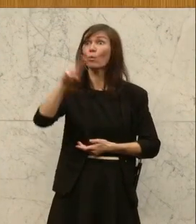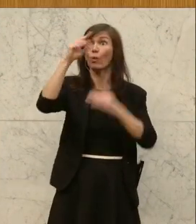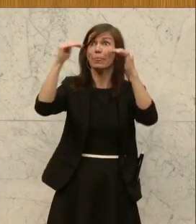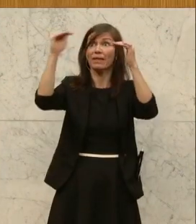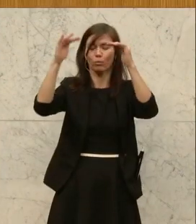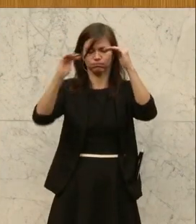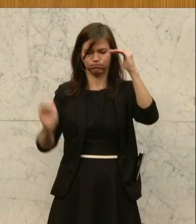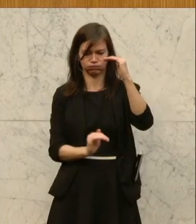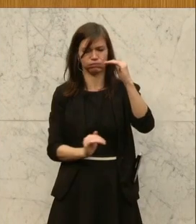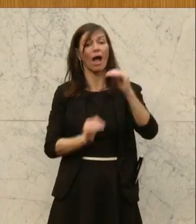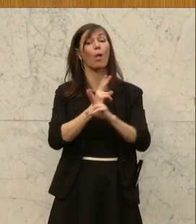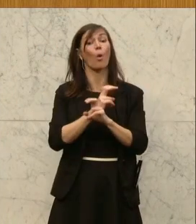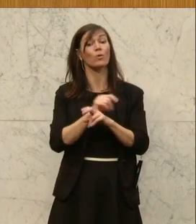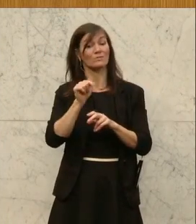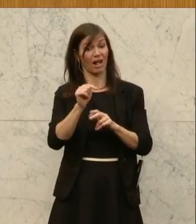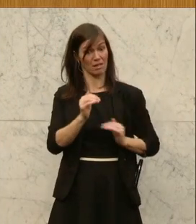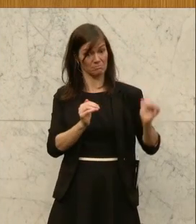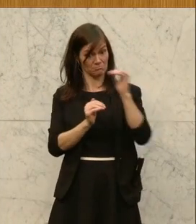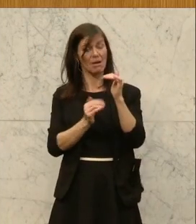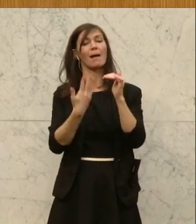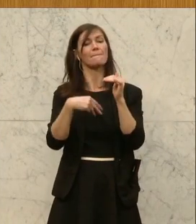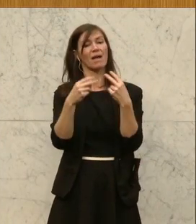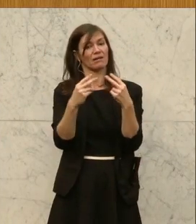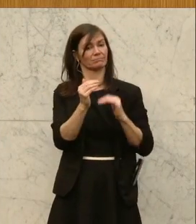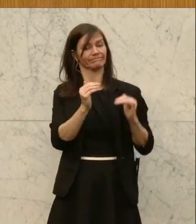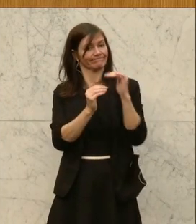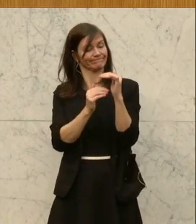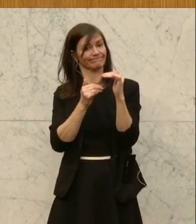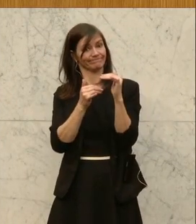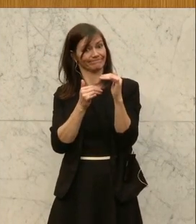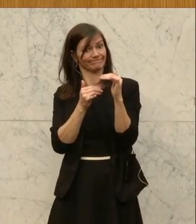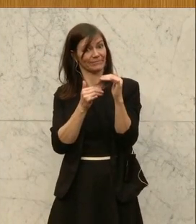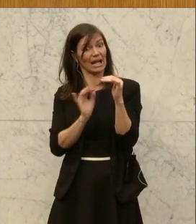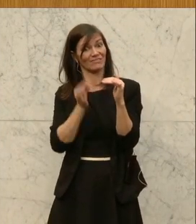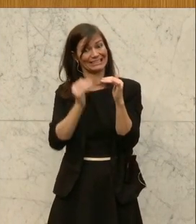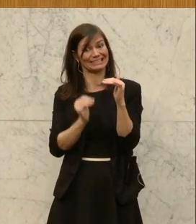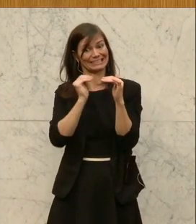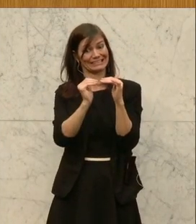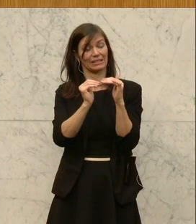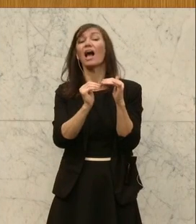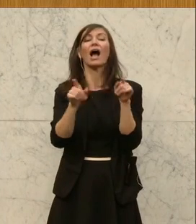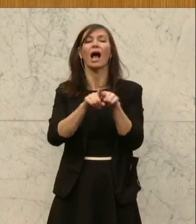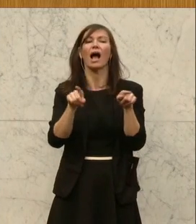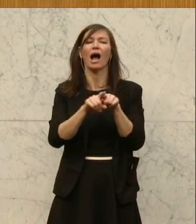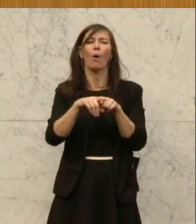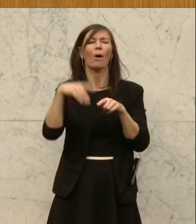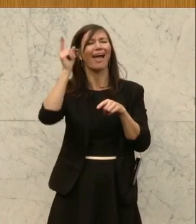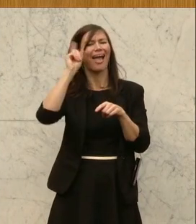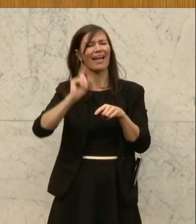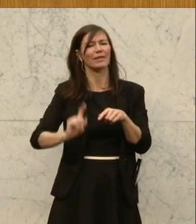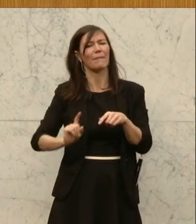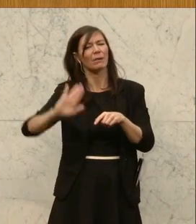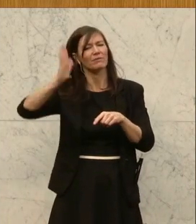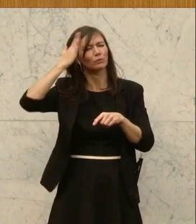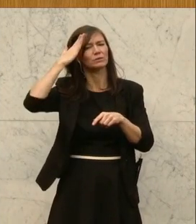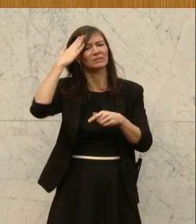das beweist auch der Animal Health Index, denn dort finden wir Österreich immer im obersten Bereich. Und seit dem EU